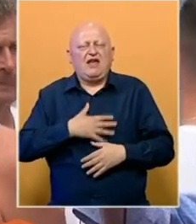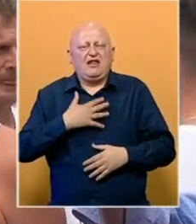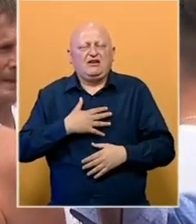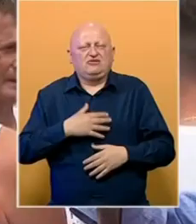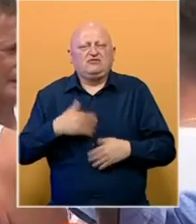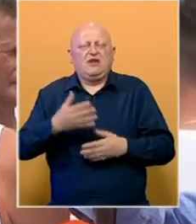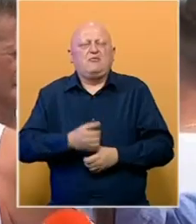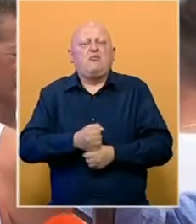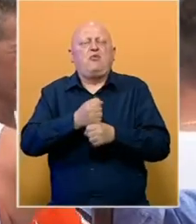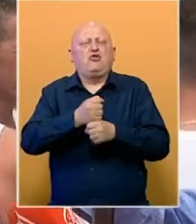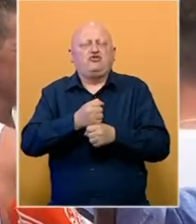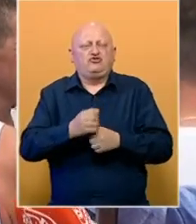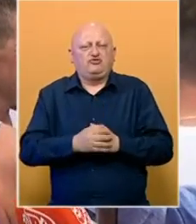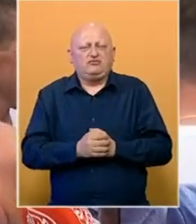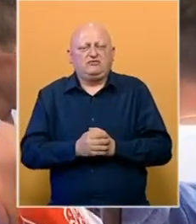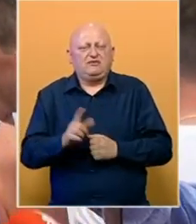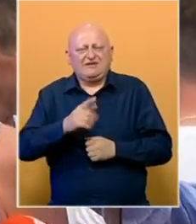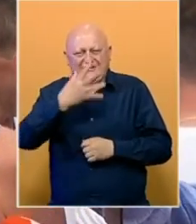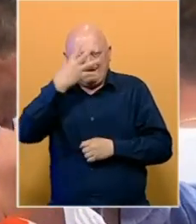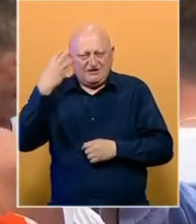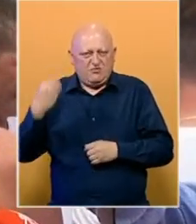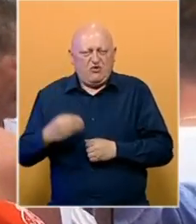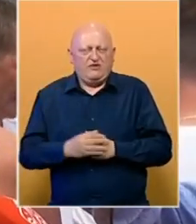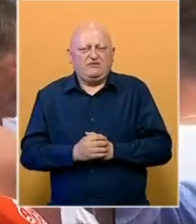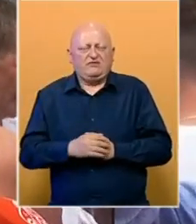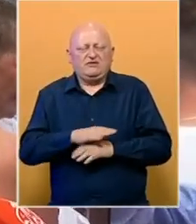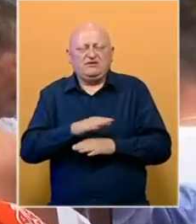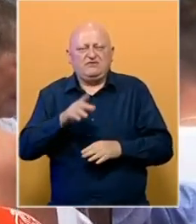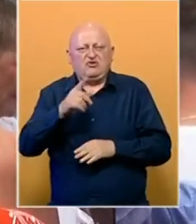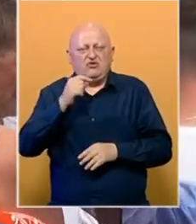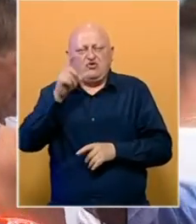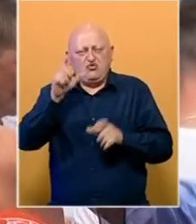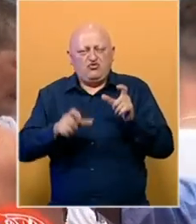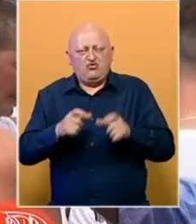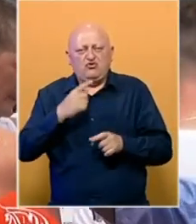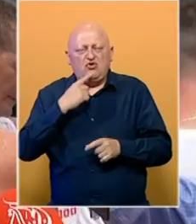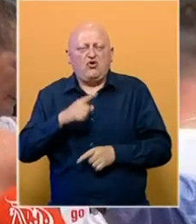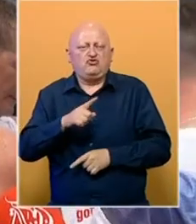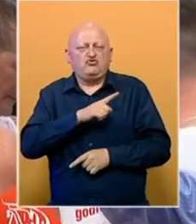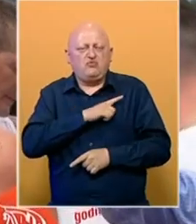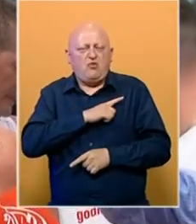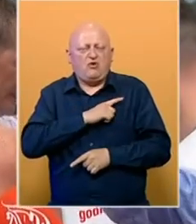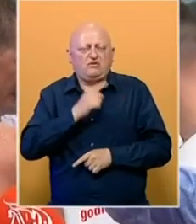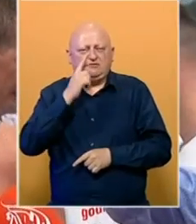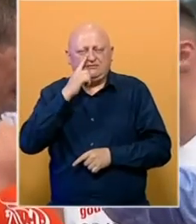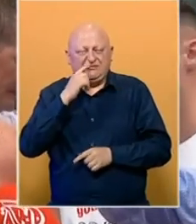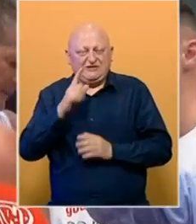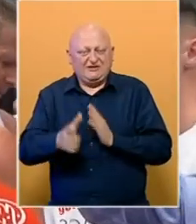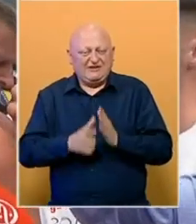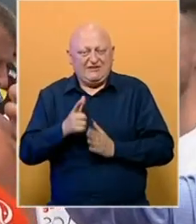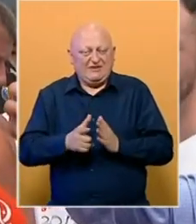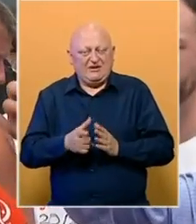podršku, da se ne zaboravi svi oni ljudi koji su poginuli za vrijeme